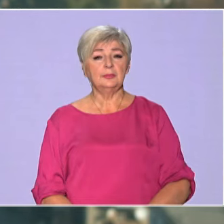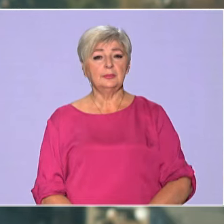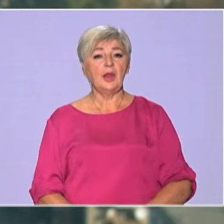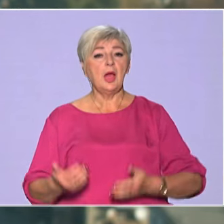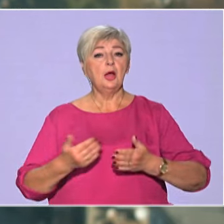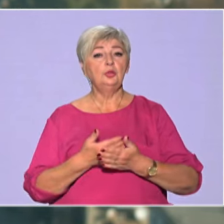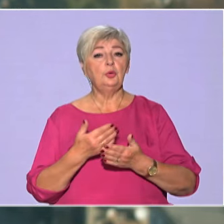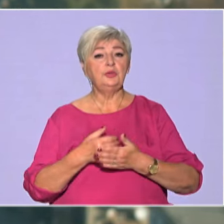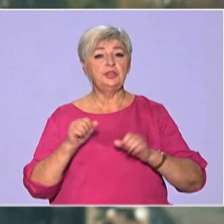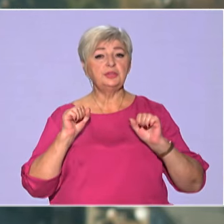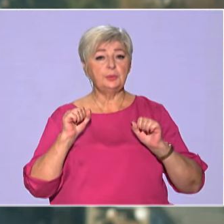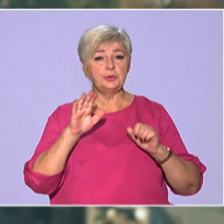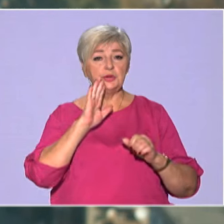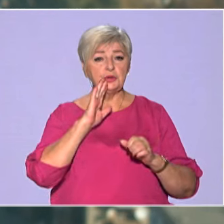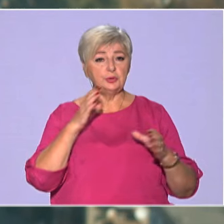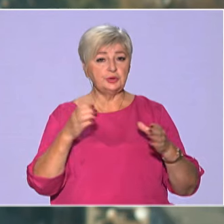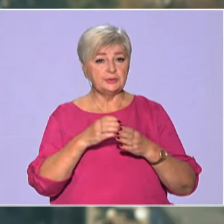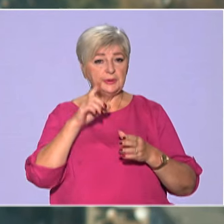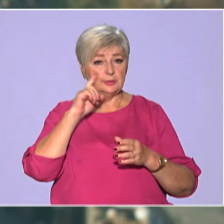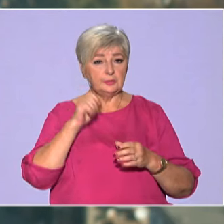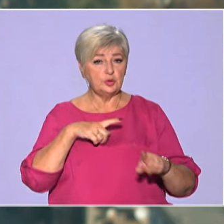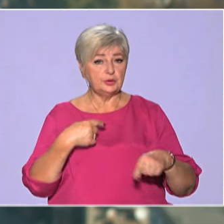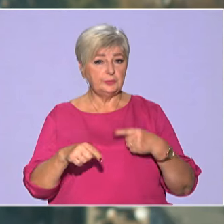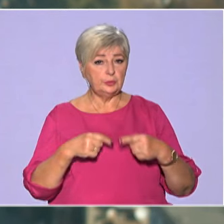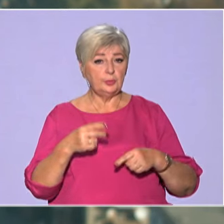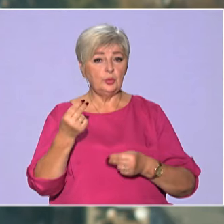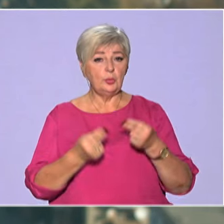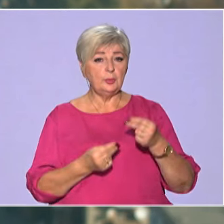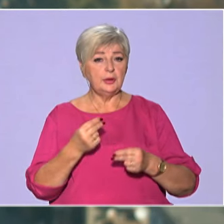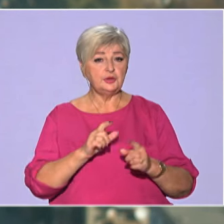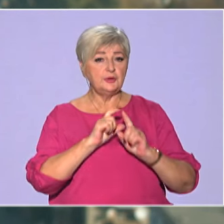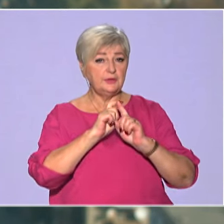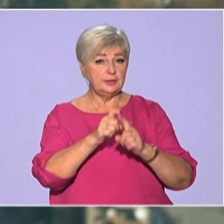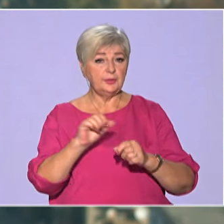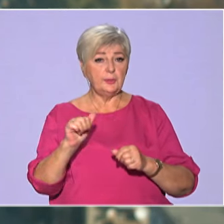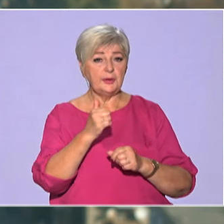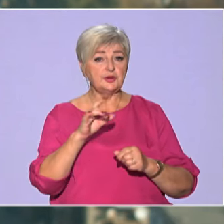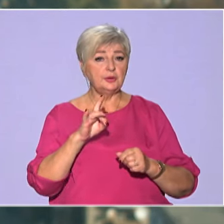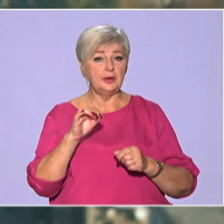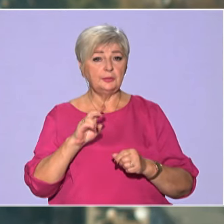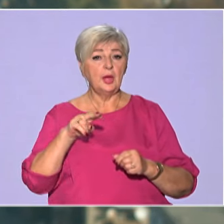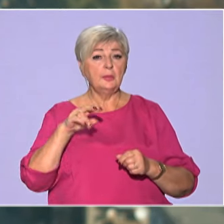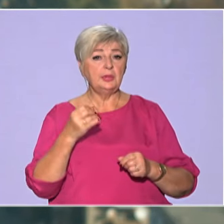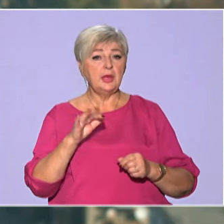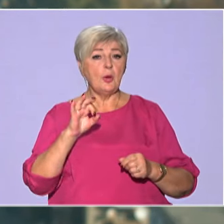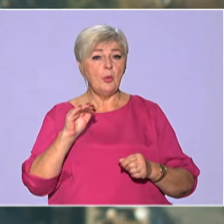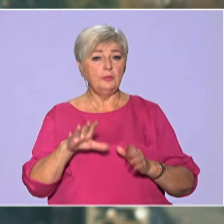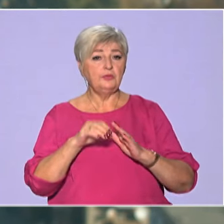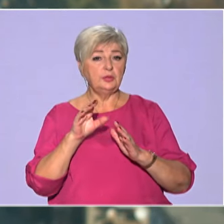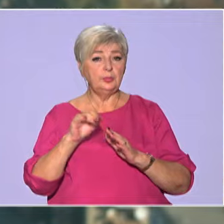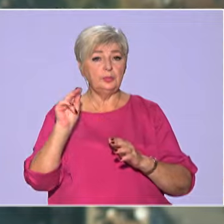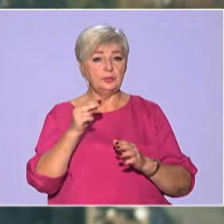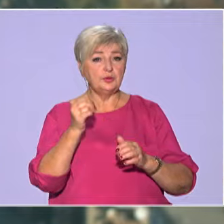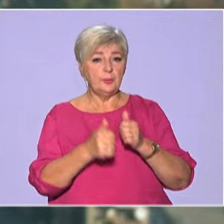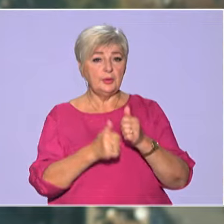Новини спорту. Жіноча збірна України з футболу у матчі відповіді першого раунду. Плей-офф відбору чемпіонату